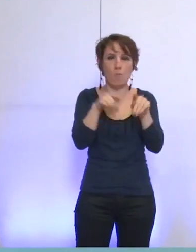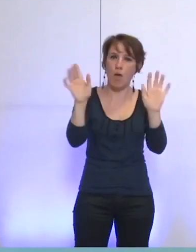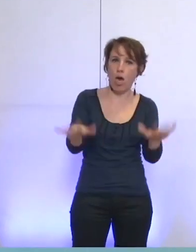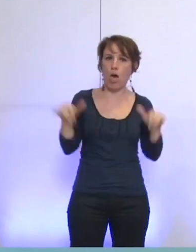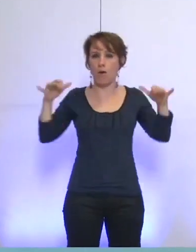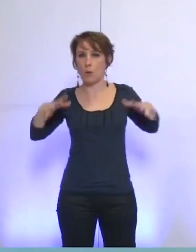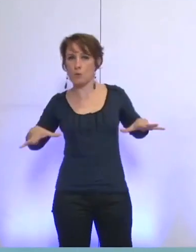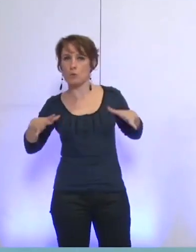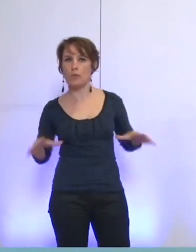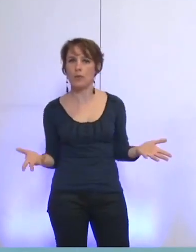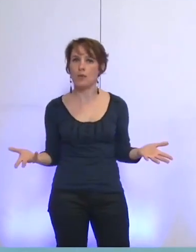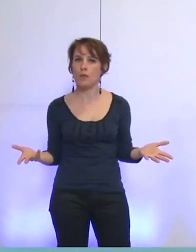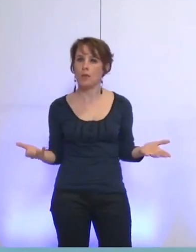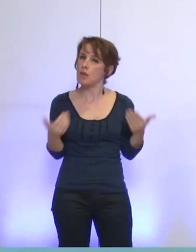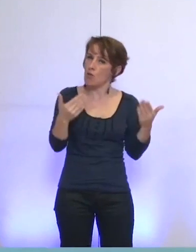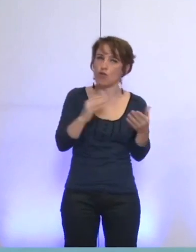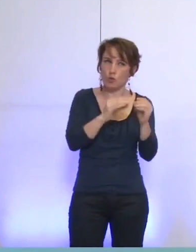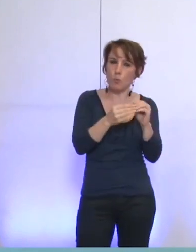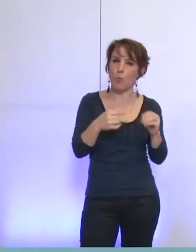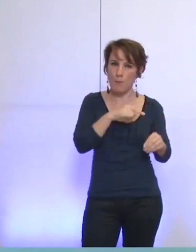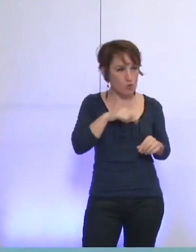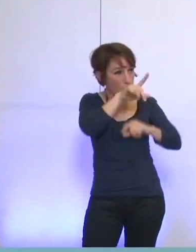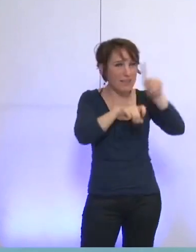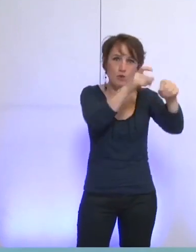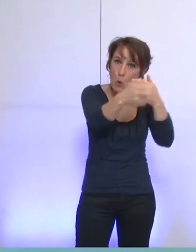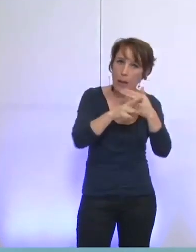et aujourd'hui, vous ne répondez pas aux questions qui ont été formulées.